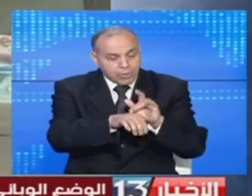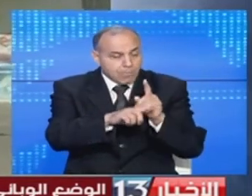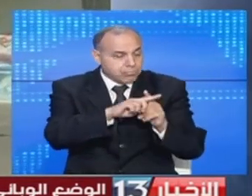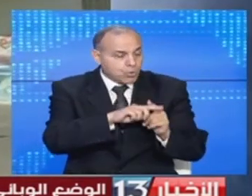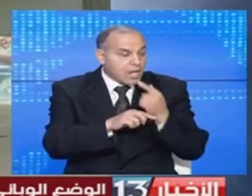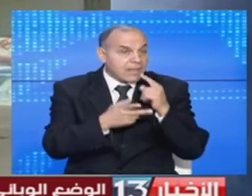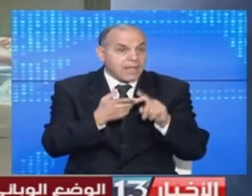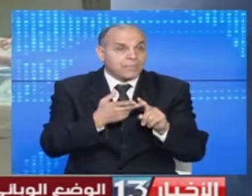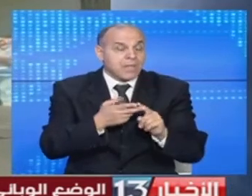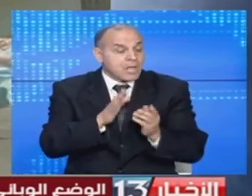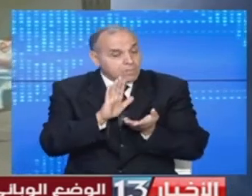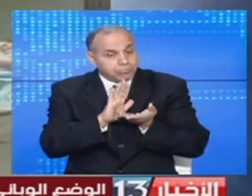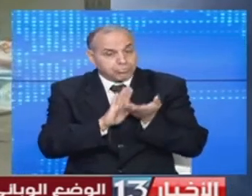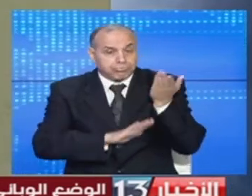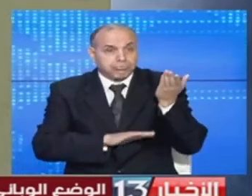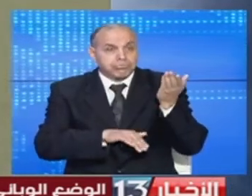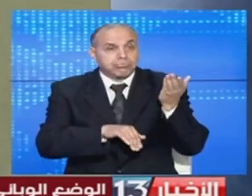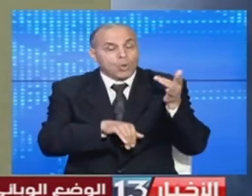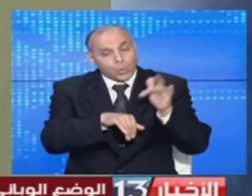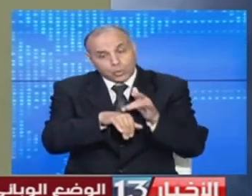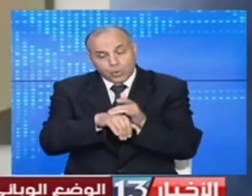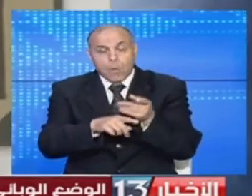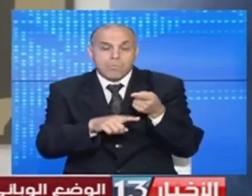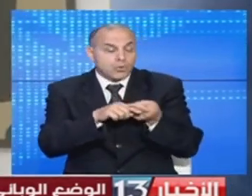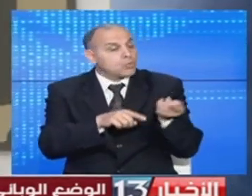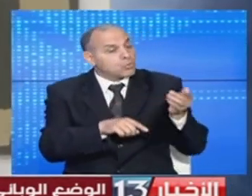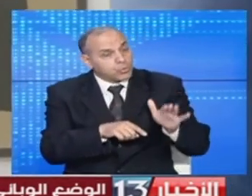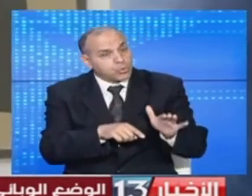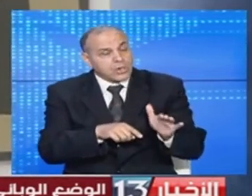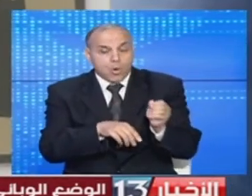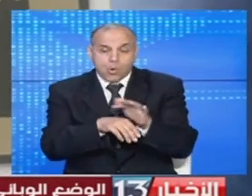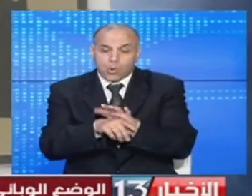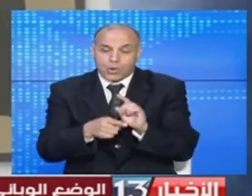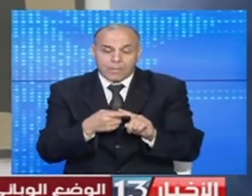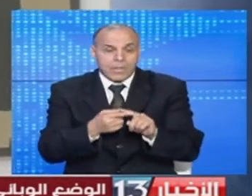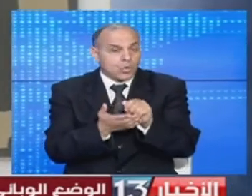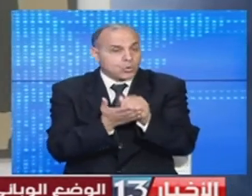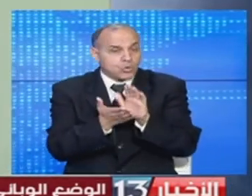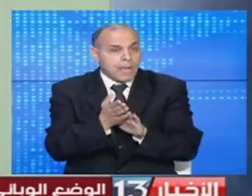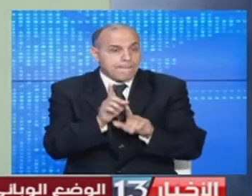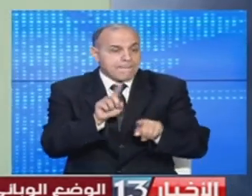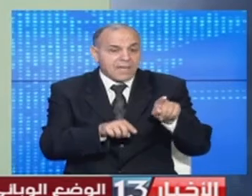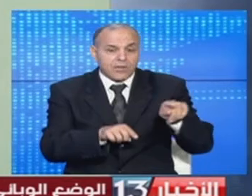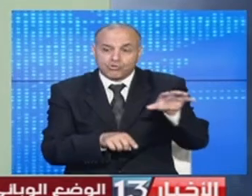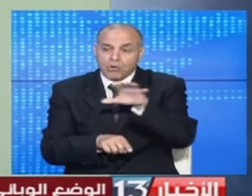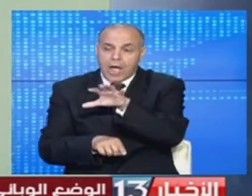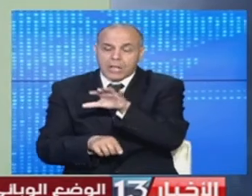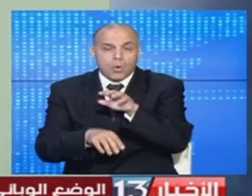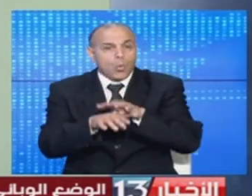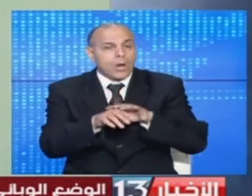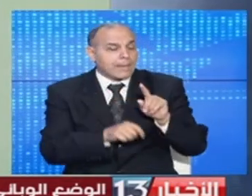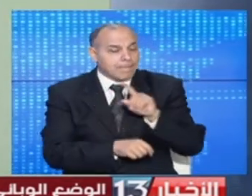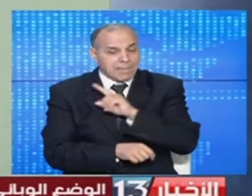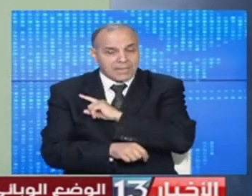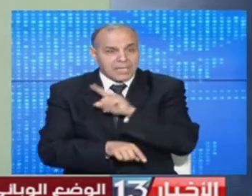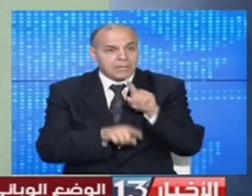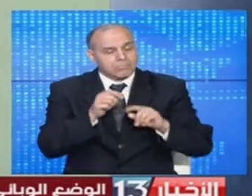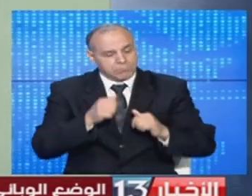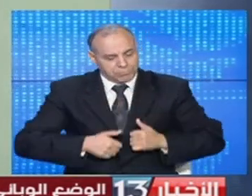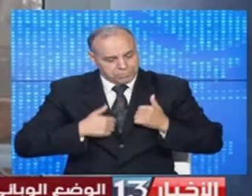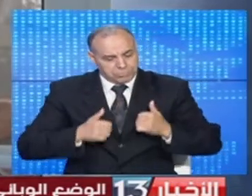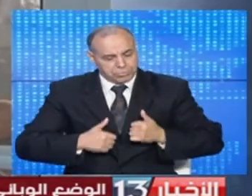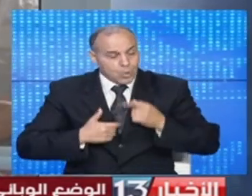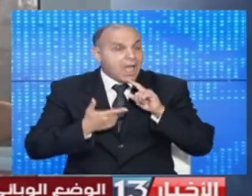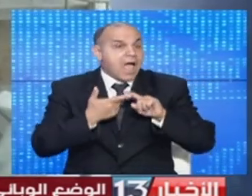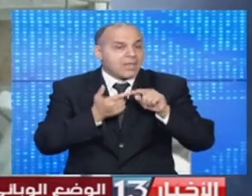وفي ذل ارتفاع عدد حالات الاصابة والوفيات بكورونا تسجل بعض الجهات على غرار ولاية مدنين حالات شفاء